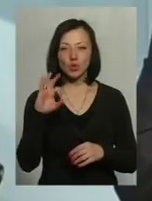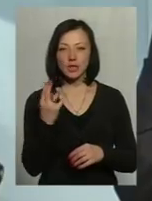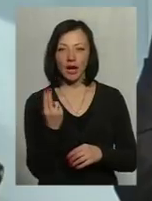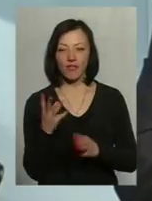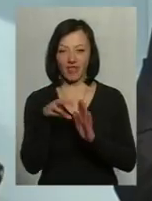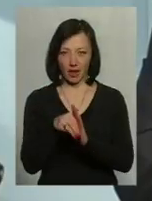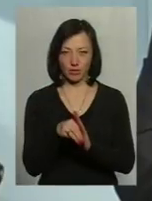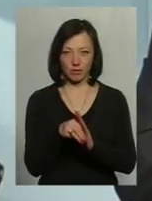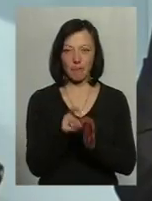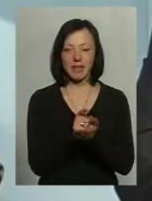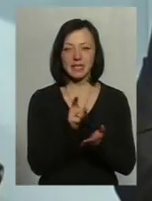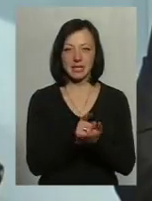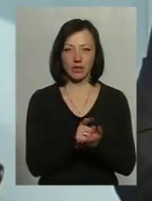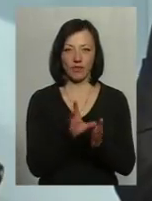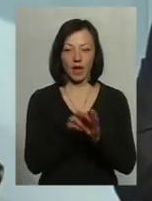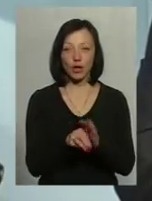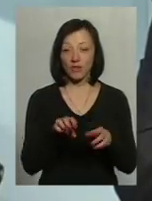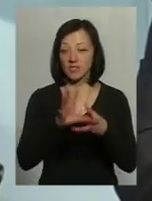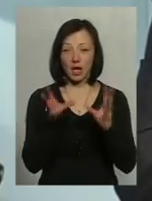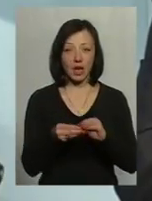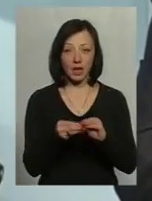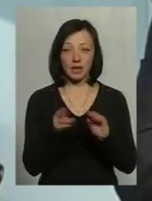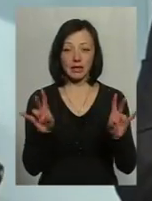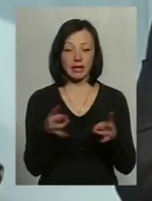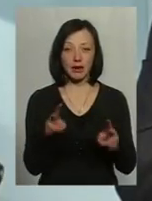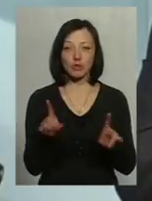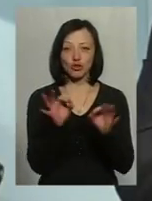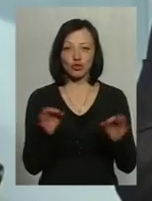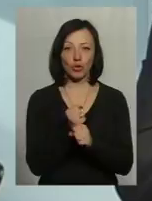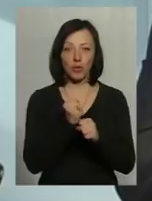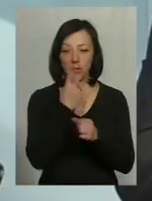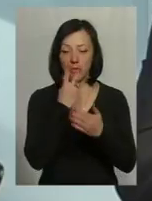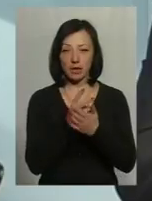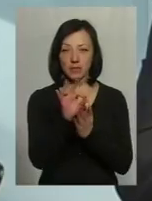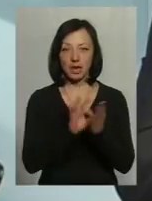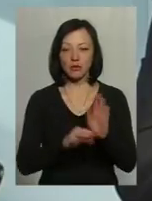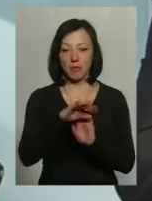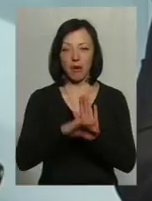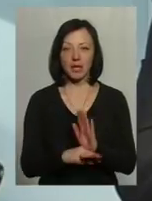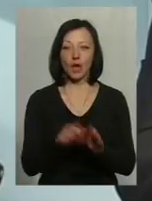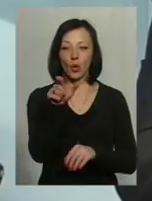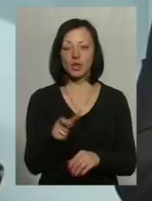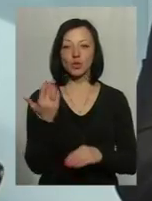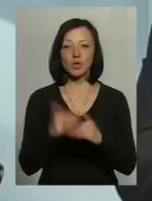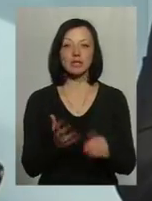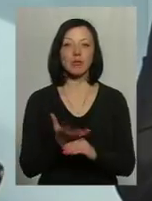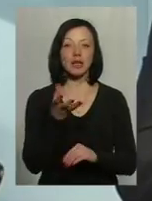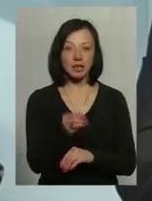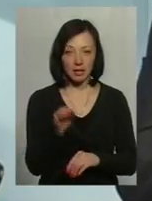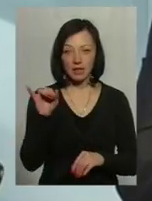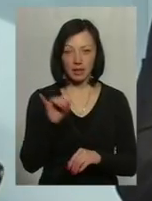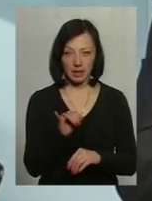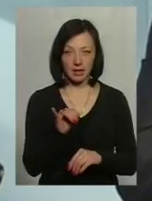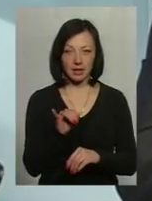соціальне внеску, пенсійне має на увазі, то тут взагалі нам робити немає що. Ми це зразу по базі даних бачимо, що людина вже сплатила і